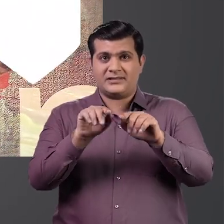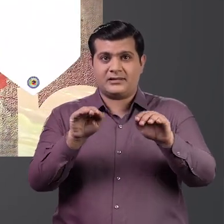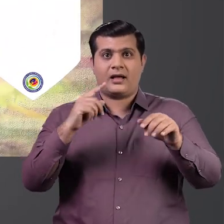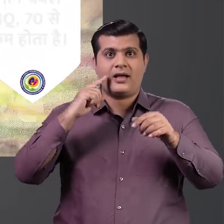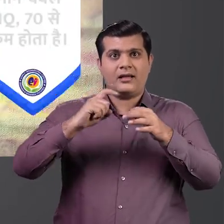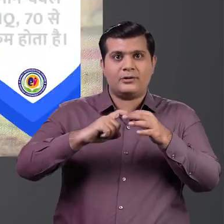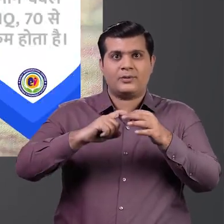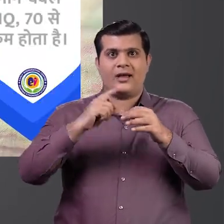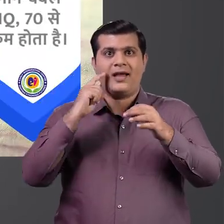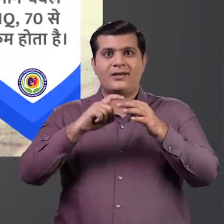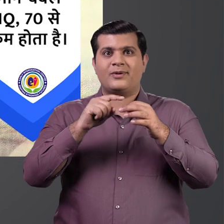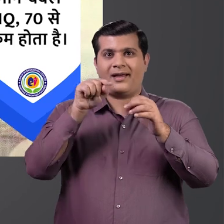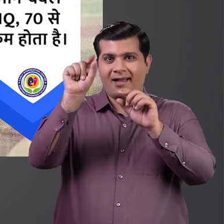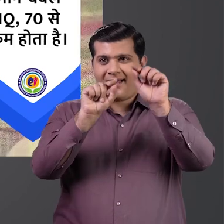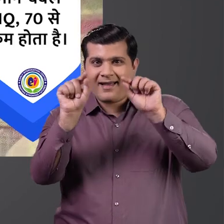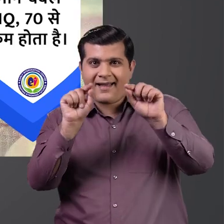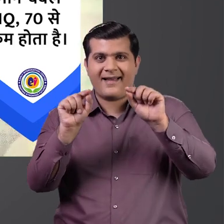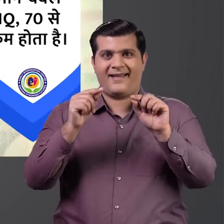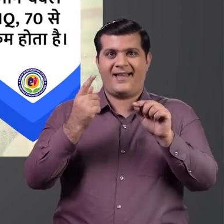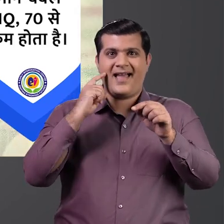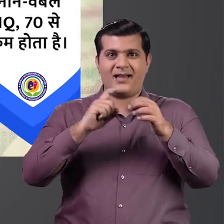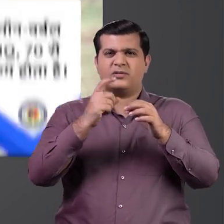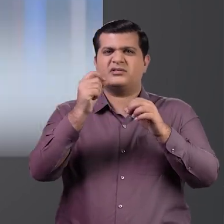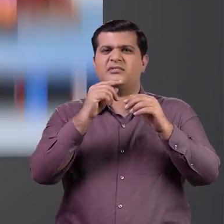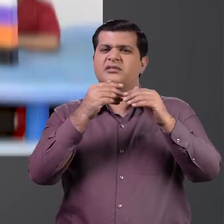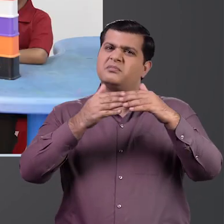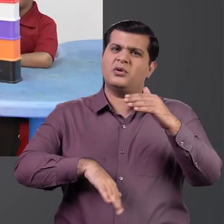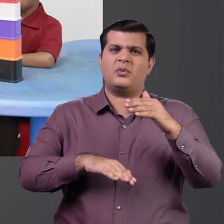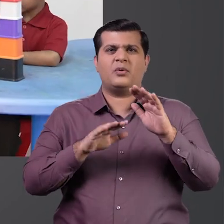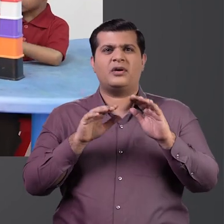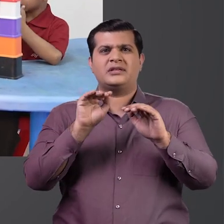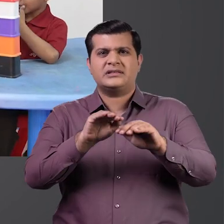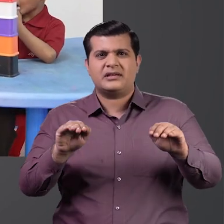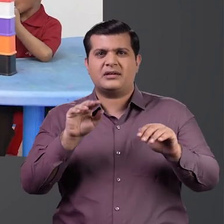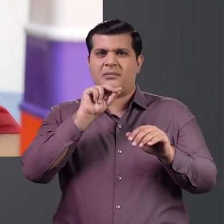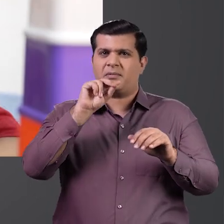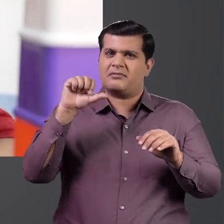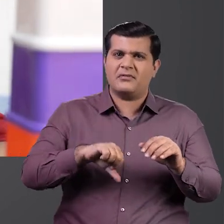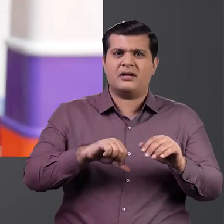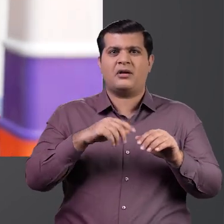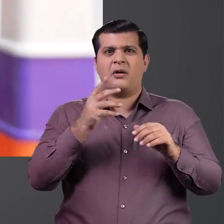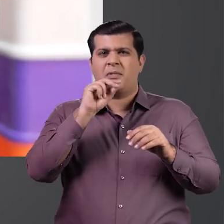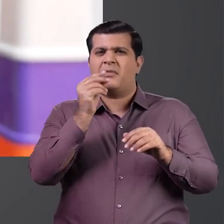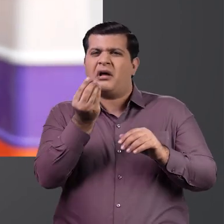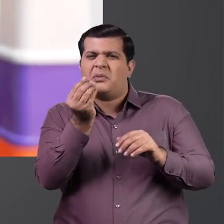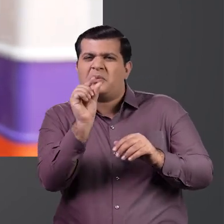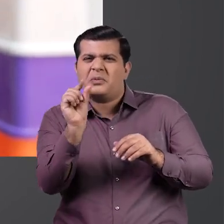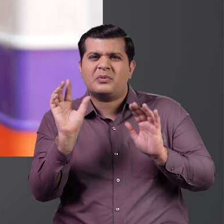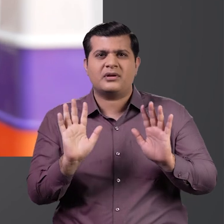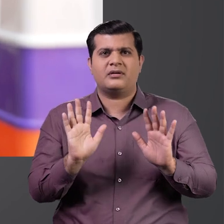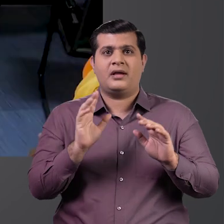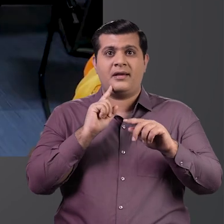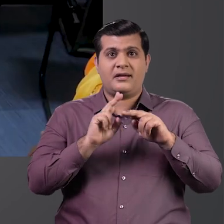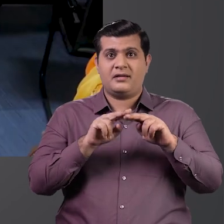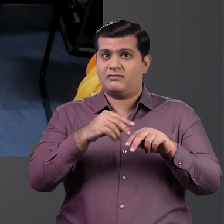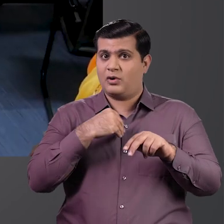बच्चों में नौन वर्बल आईक्यू 70 से कम होता है पीड़ित बच्चे वोकल साउंड का उपयोग नहीं या बहुत कम करते